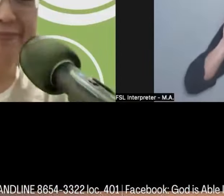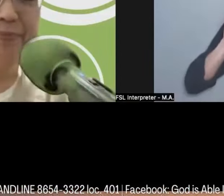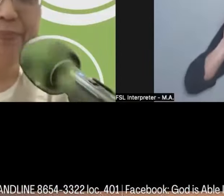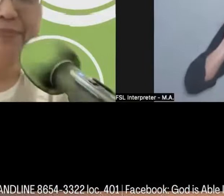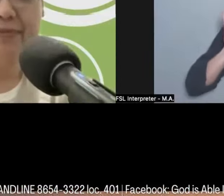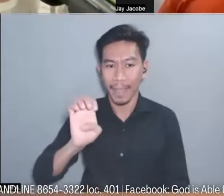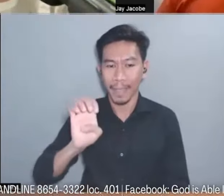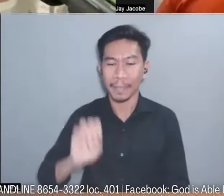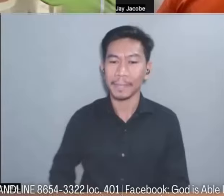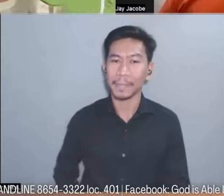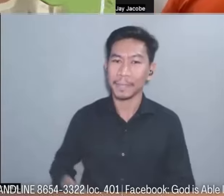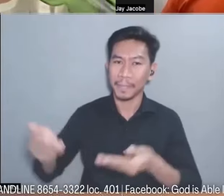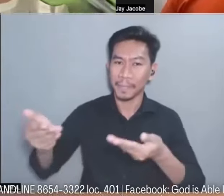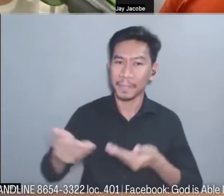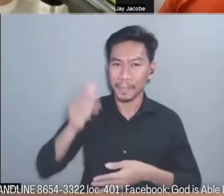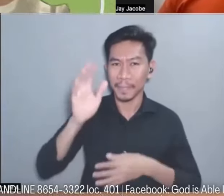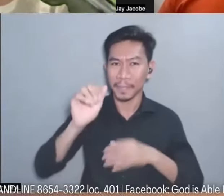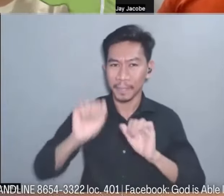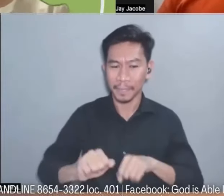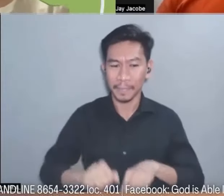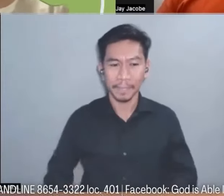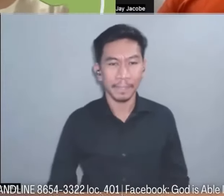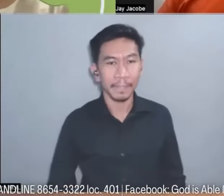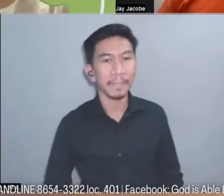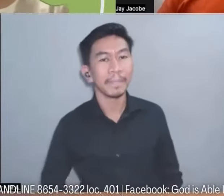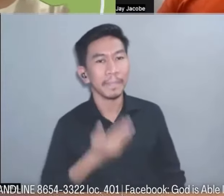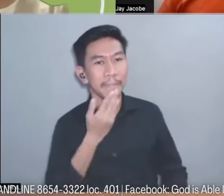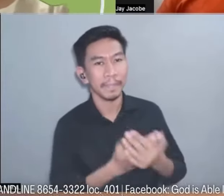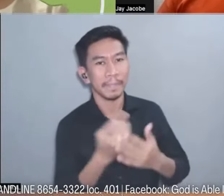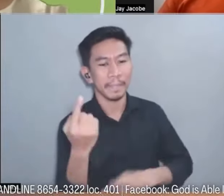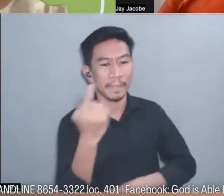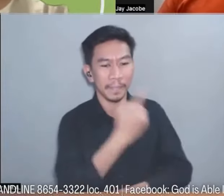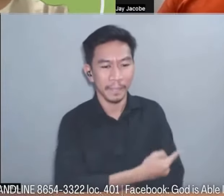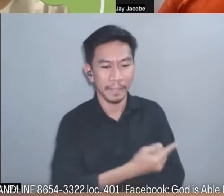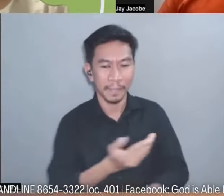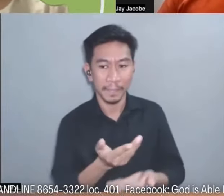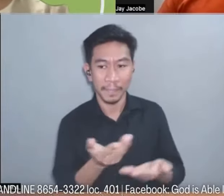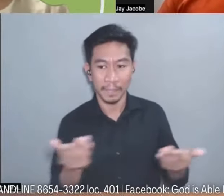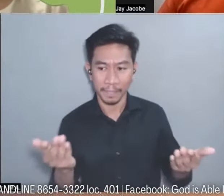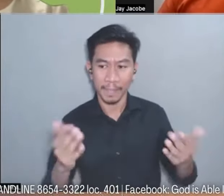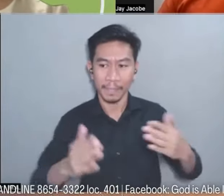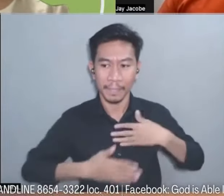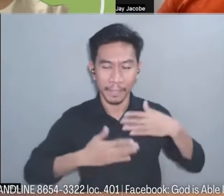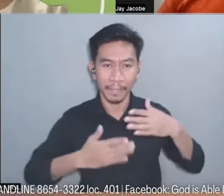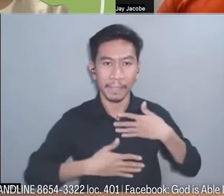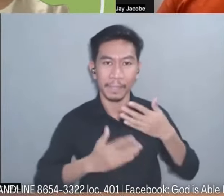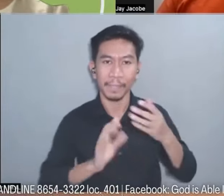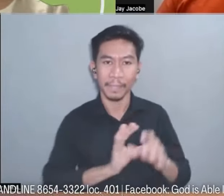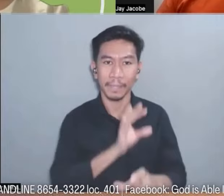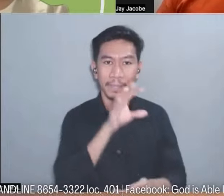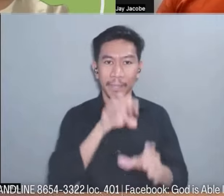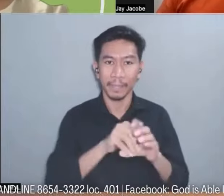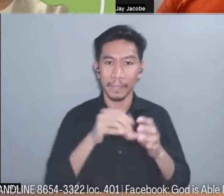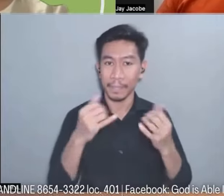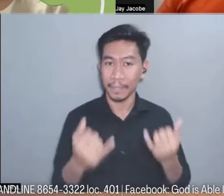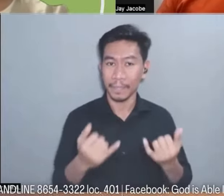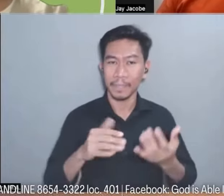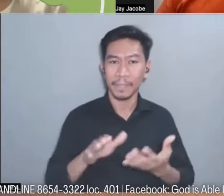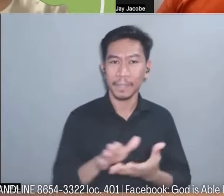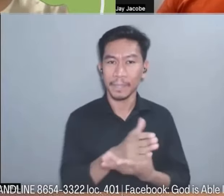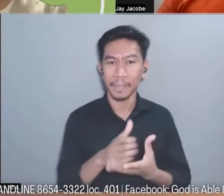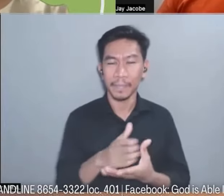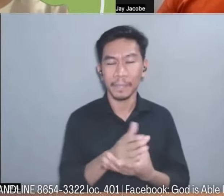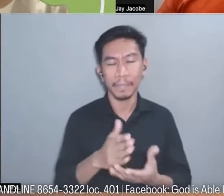Gandang araw po sa lahat. Kung hindi nagagalak, makasama po kayo sa ganitong pagkakataon to share my testimony